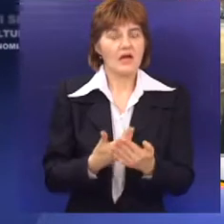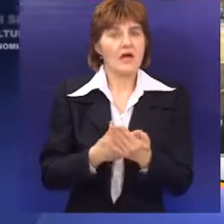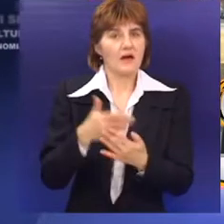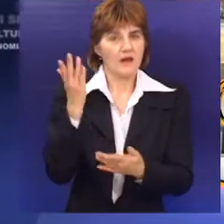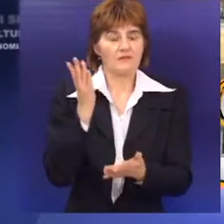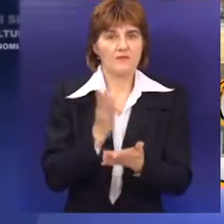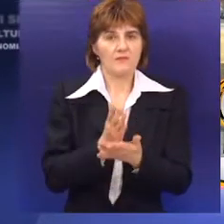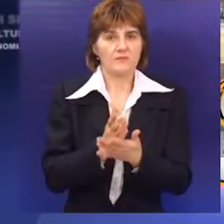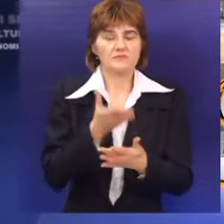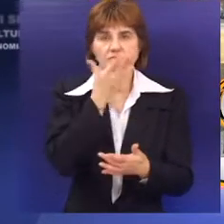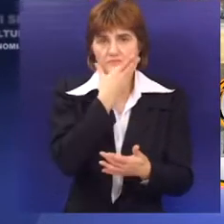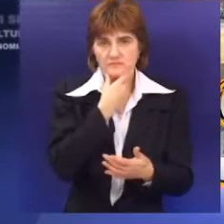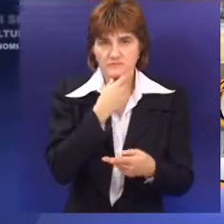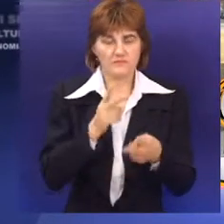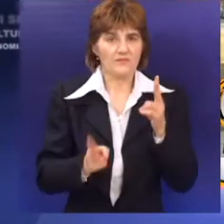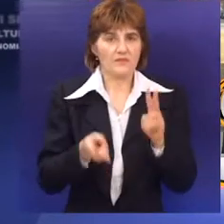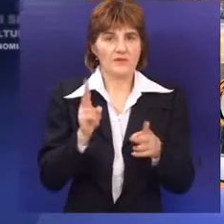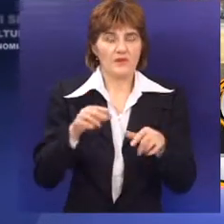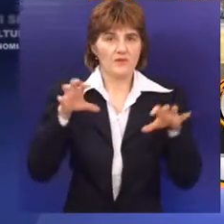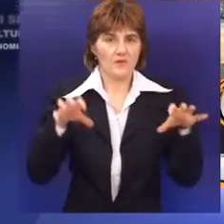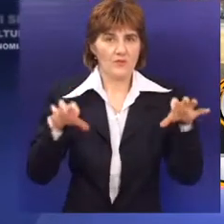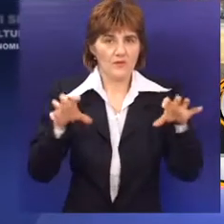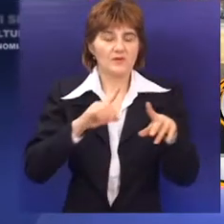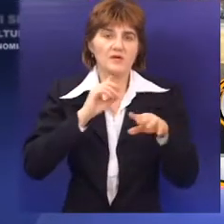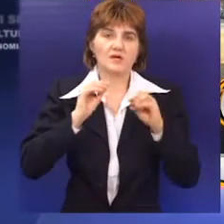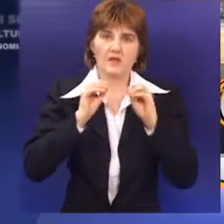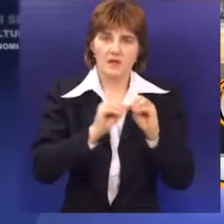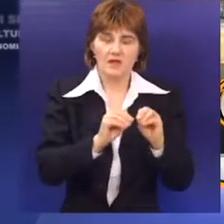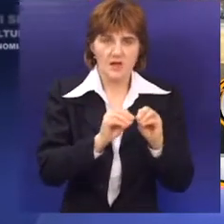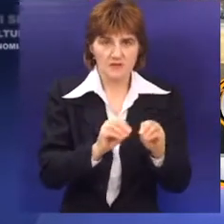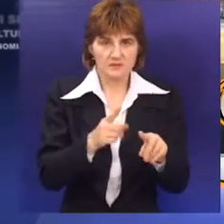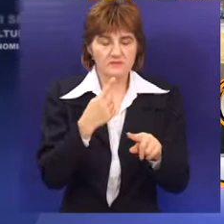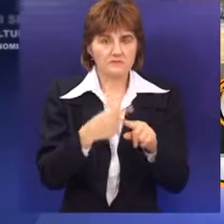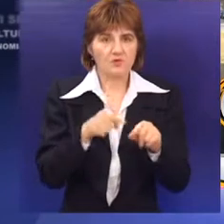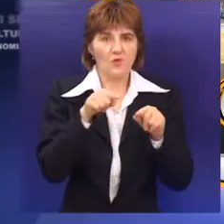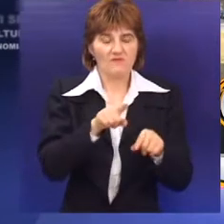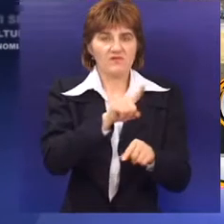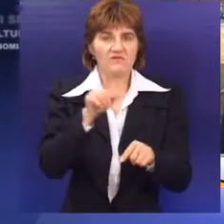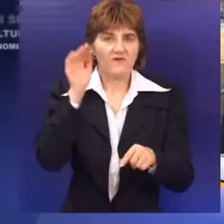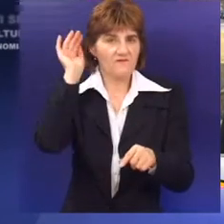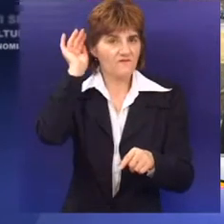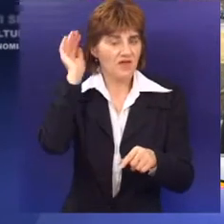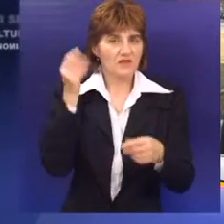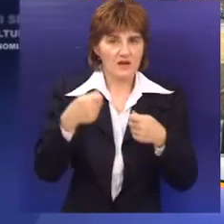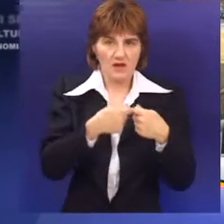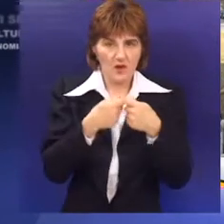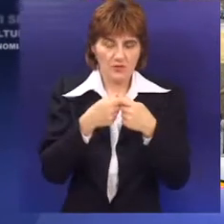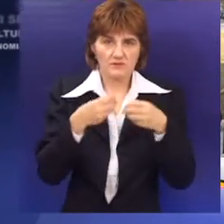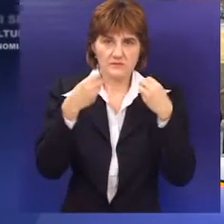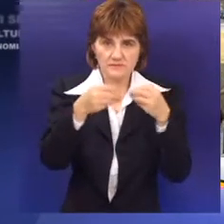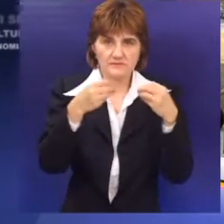imati svakako efekta kako u ovim objektima, tako i u edukaciji koju će ova nevladina organizacija da organizuje preko